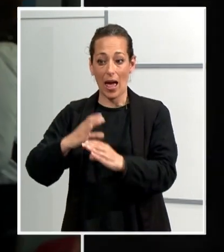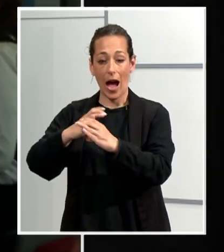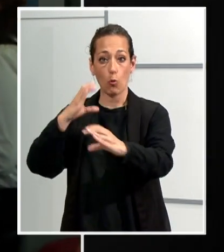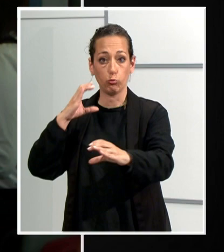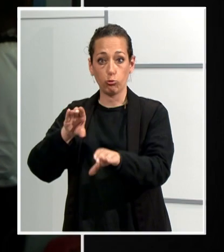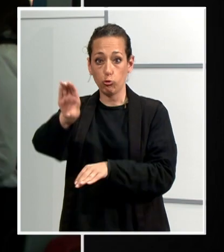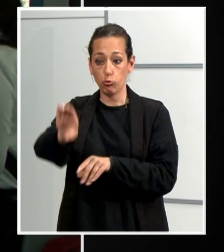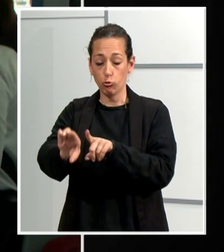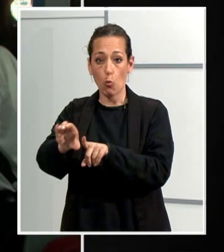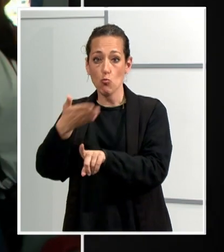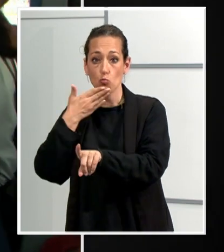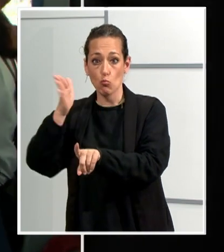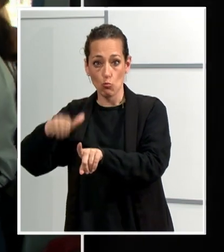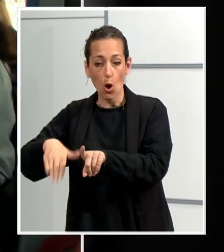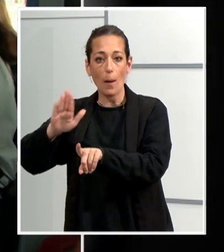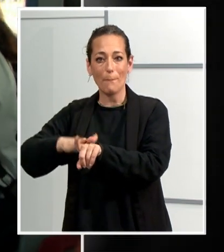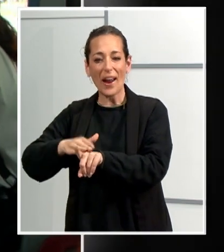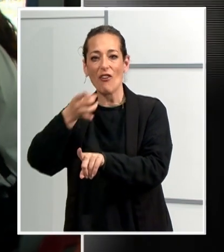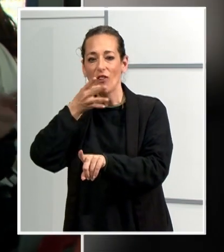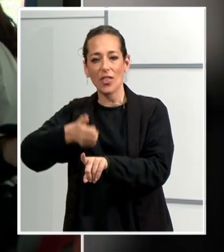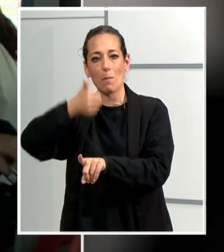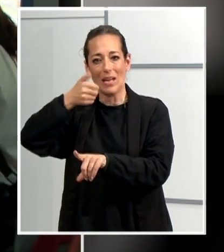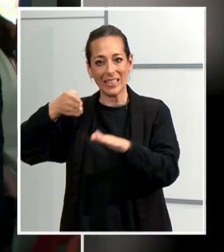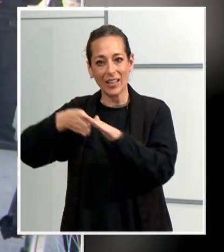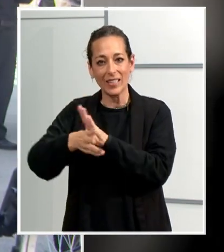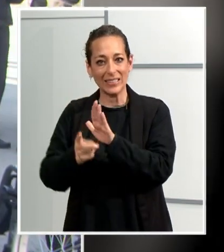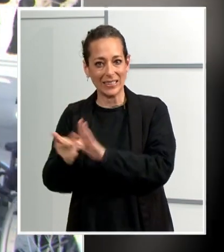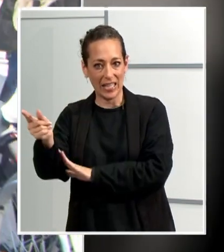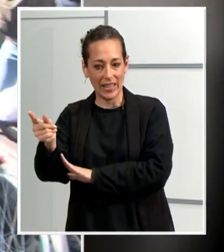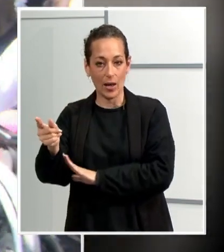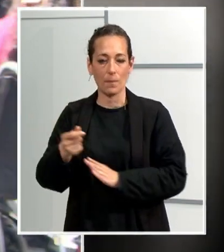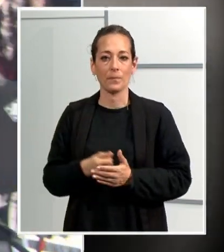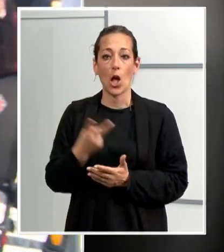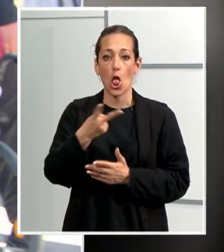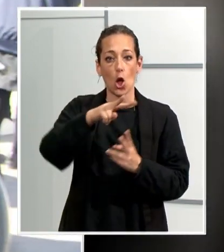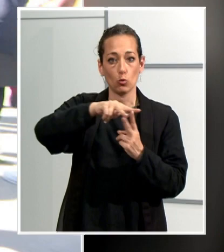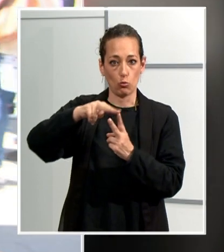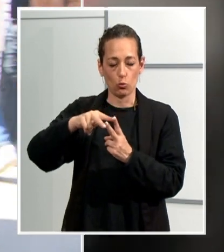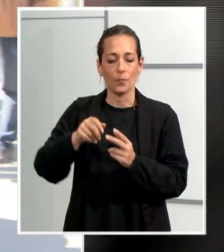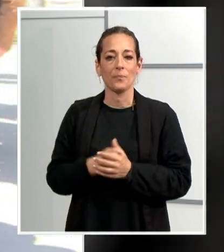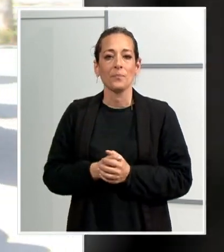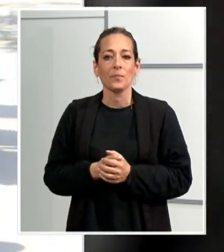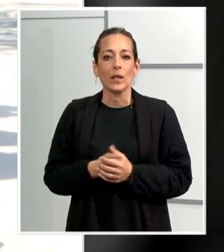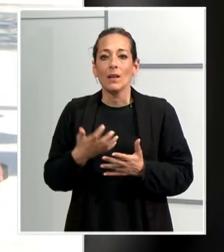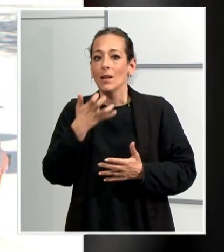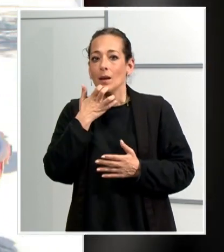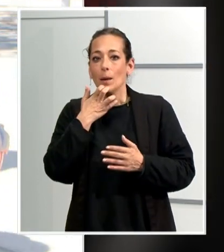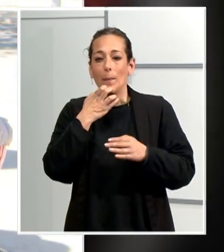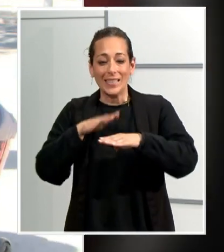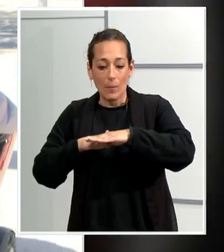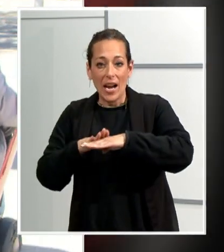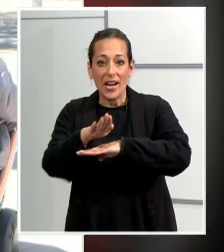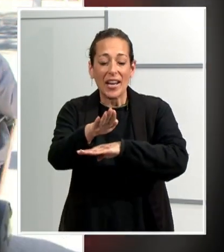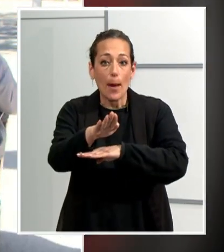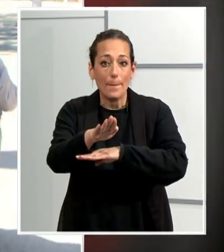'accés tant de persones invidents com persones de mobilitat reduïda. Les rampes, potser, si no trobes a l'esglau de la vorera